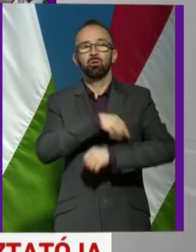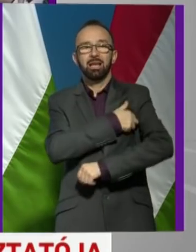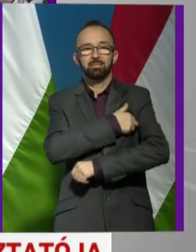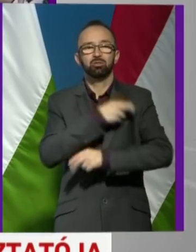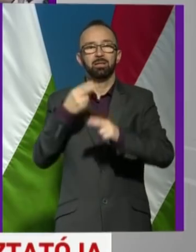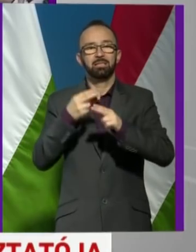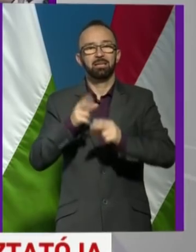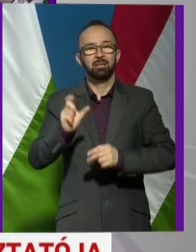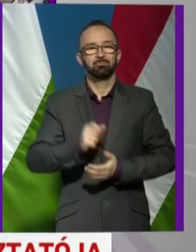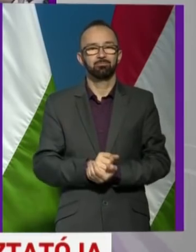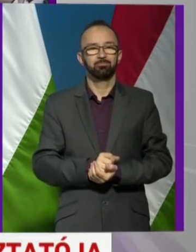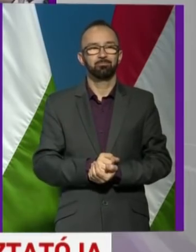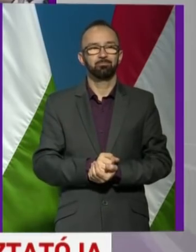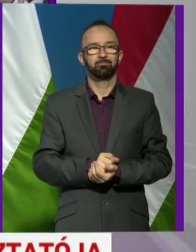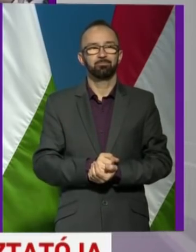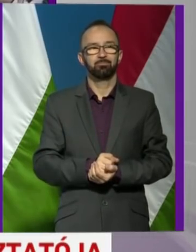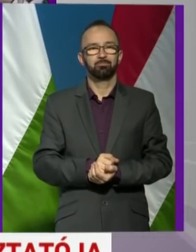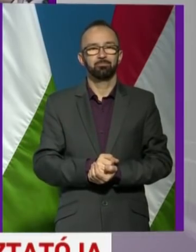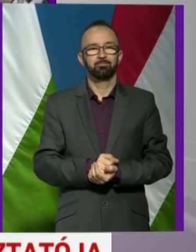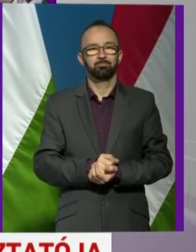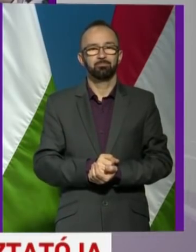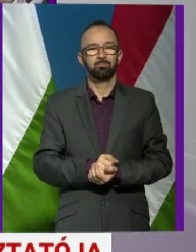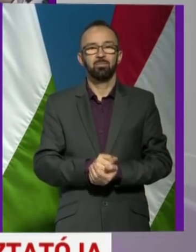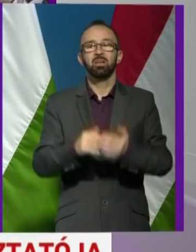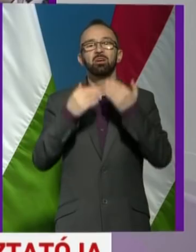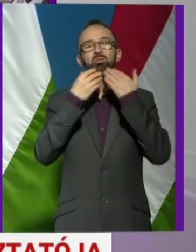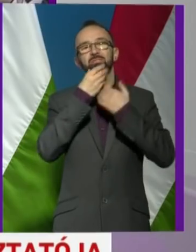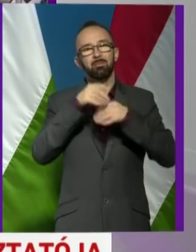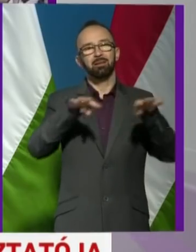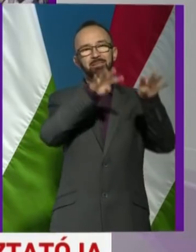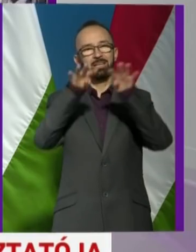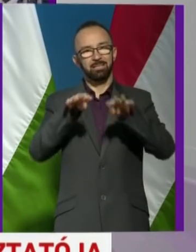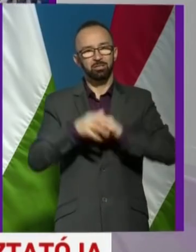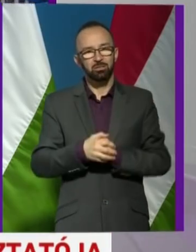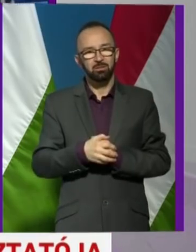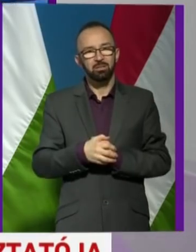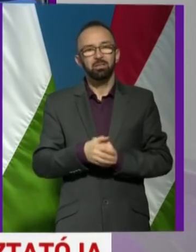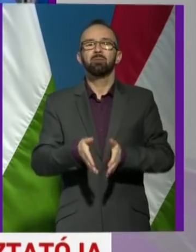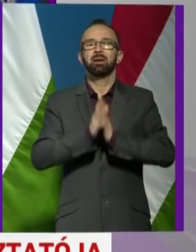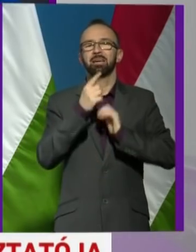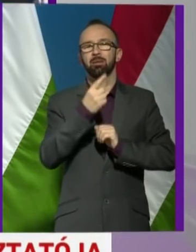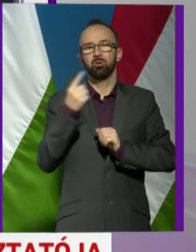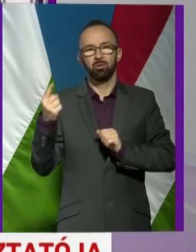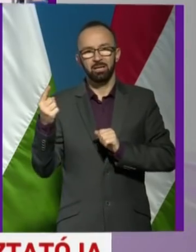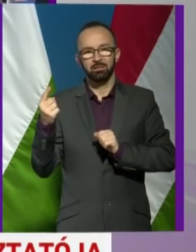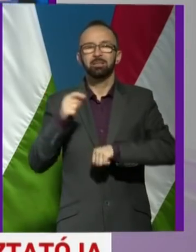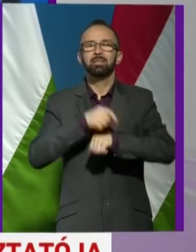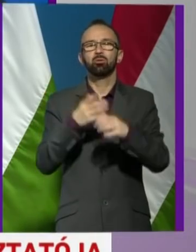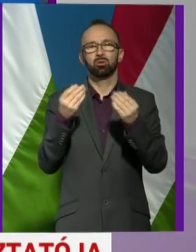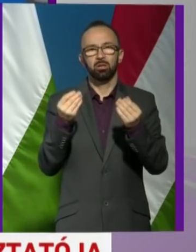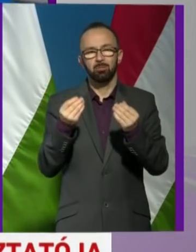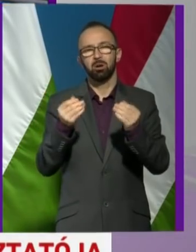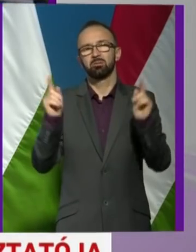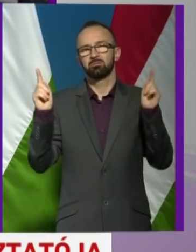betegekkel. Minden kérdéseket köszönöm. Hadd kérjem meg önöket, hogy időtartamba